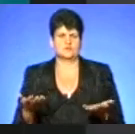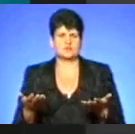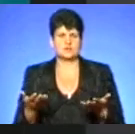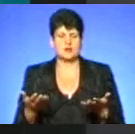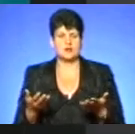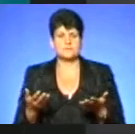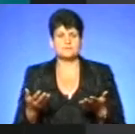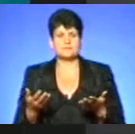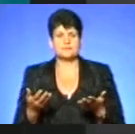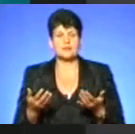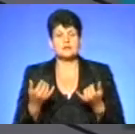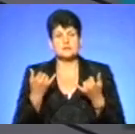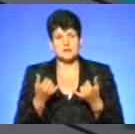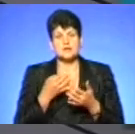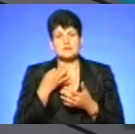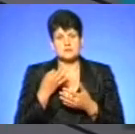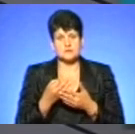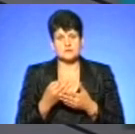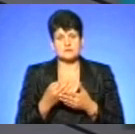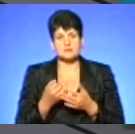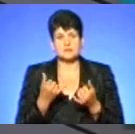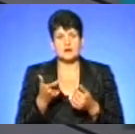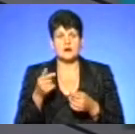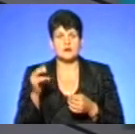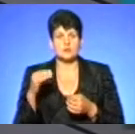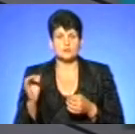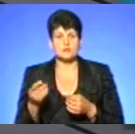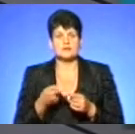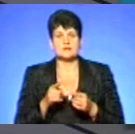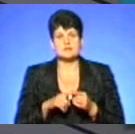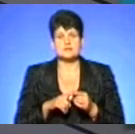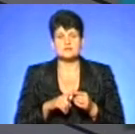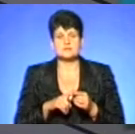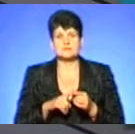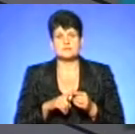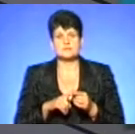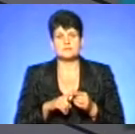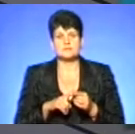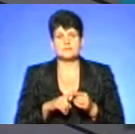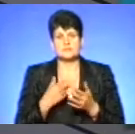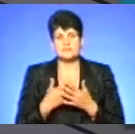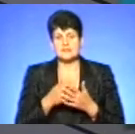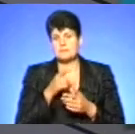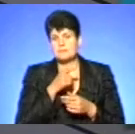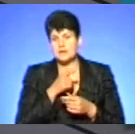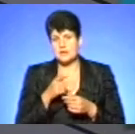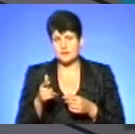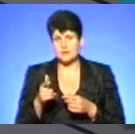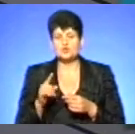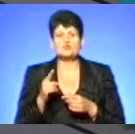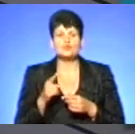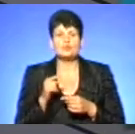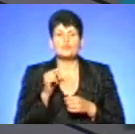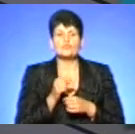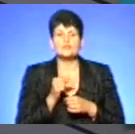я скажу, чому вона виходить навіть пізніше, після 10.00 години. Це, певно, пов